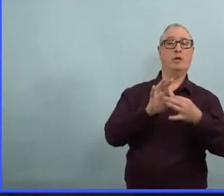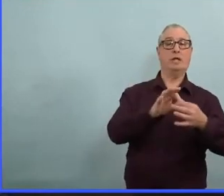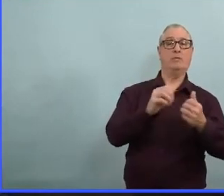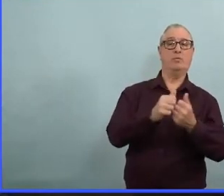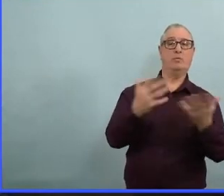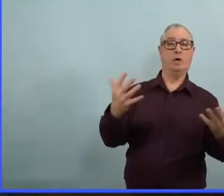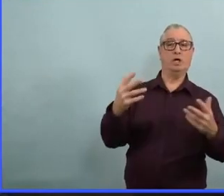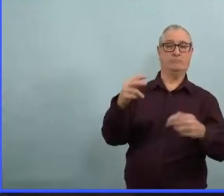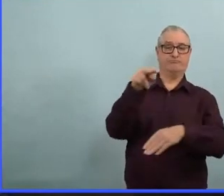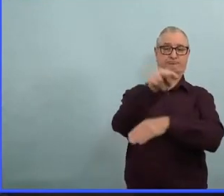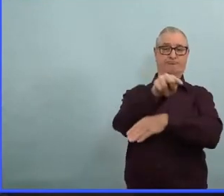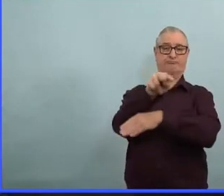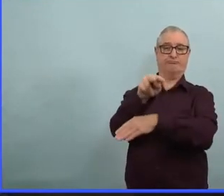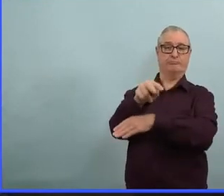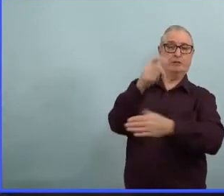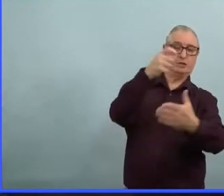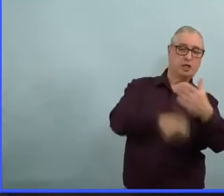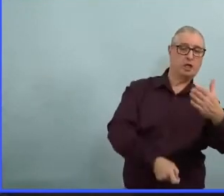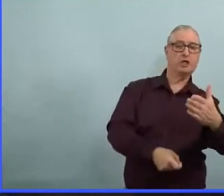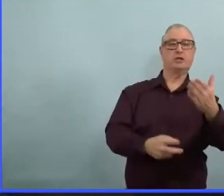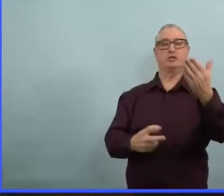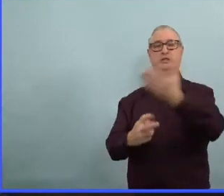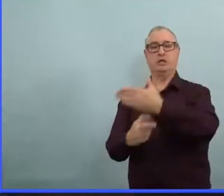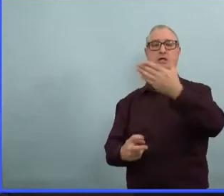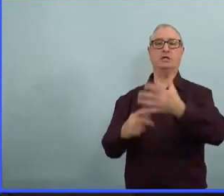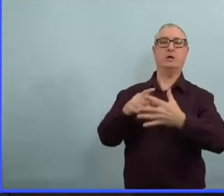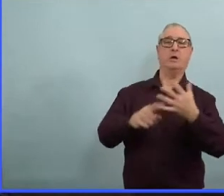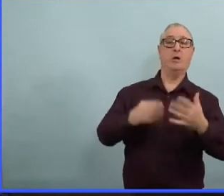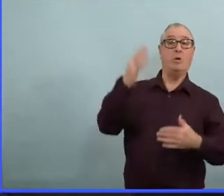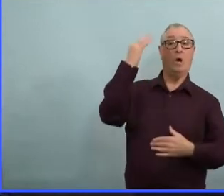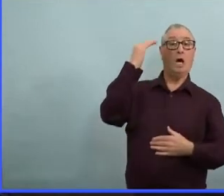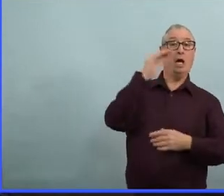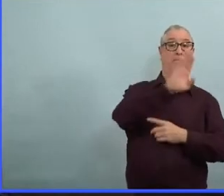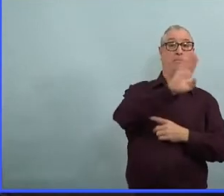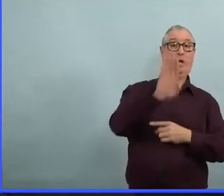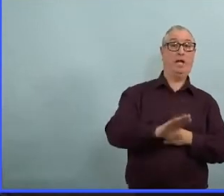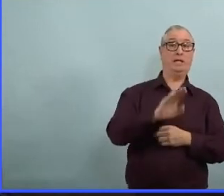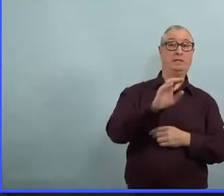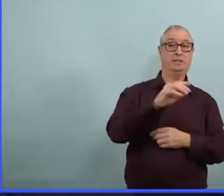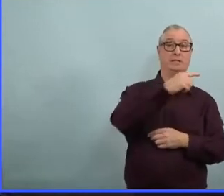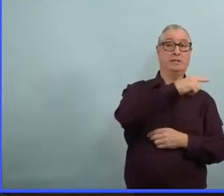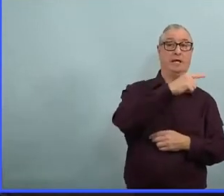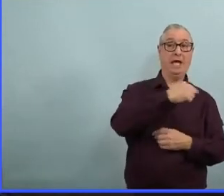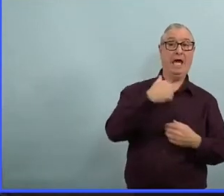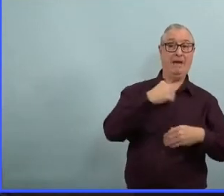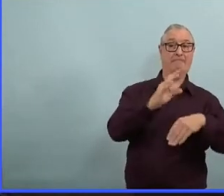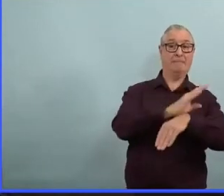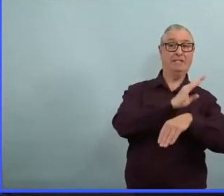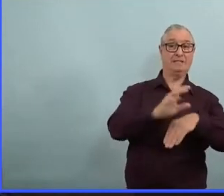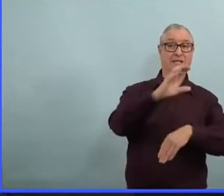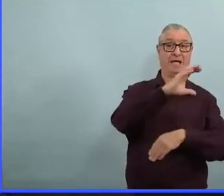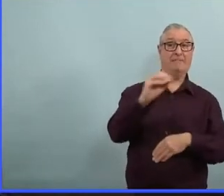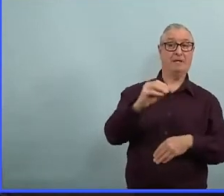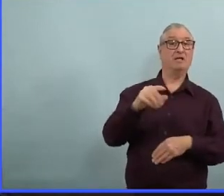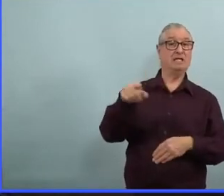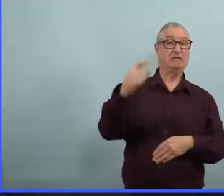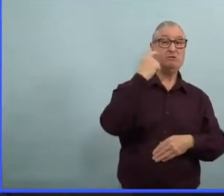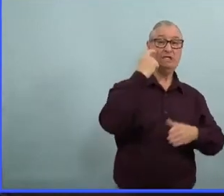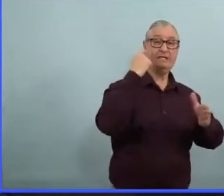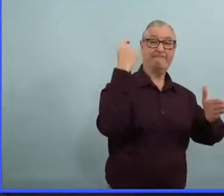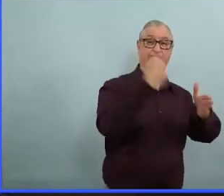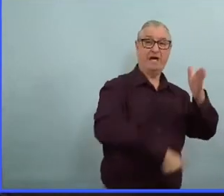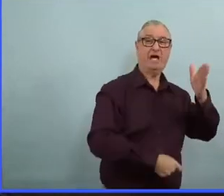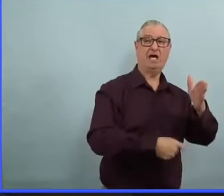amende récemment parce qu'elle refusait d'obliger le port du masque. Je reviens d'une rencontre avec cette